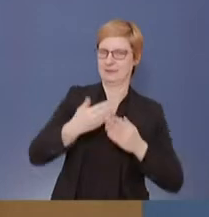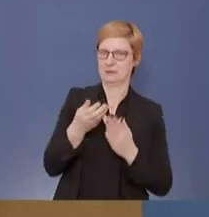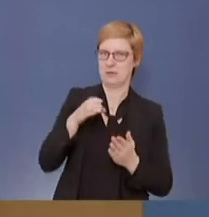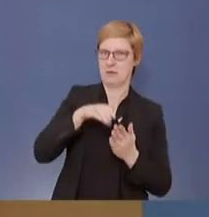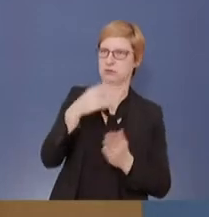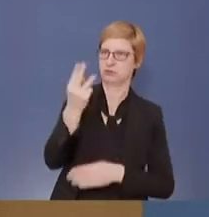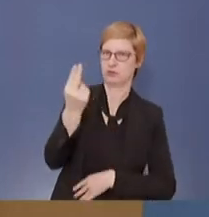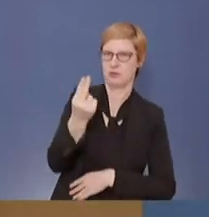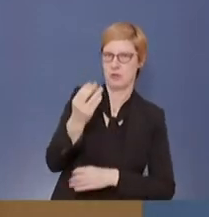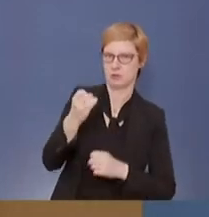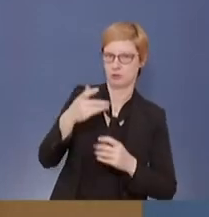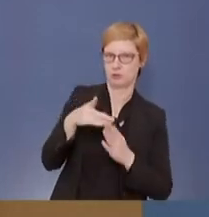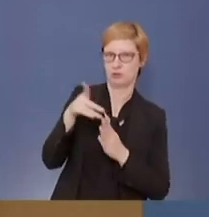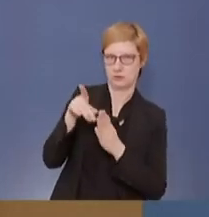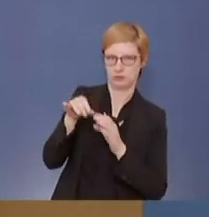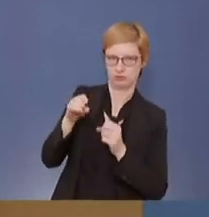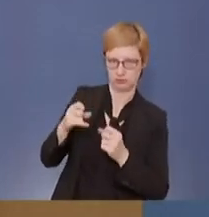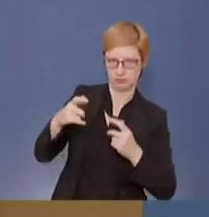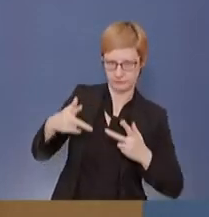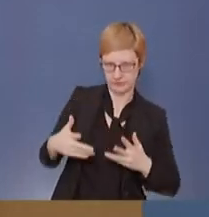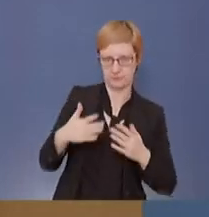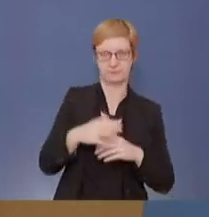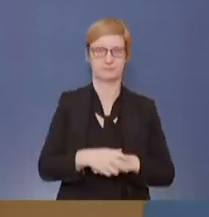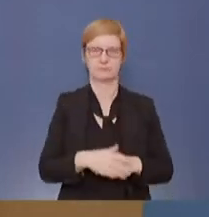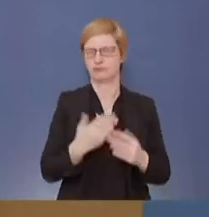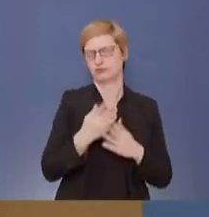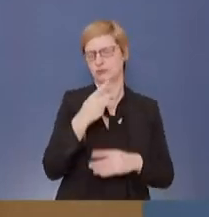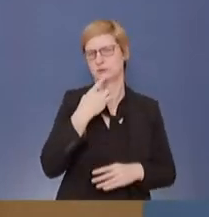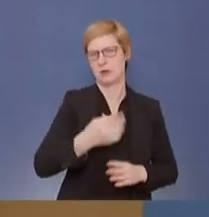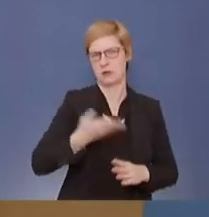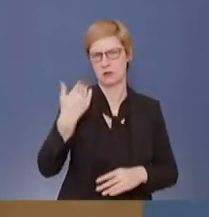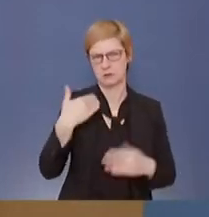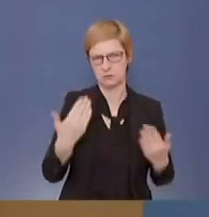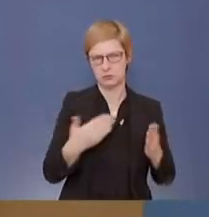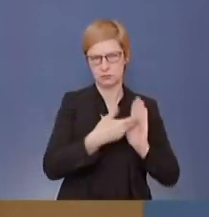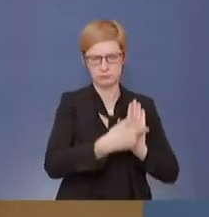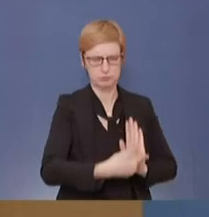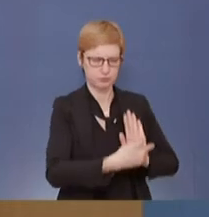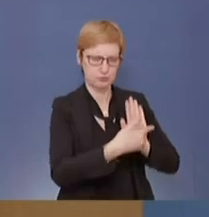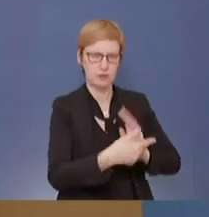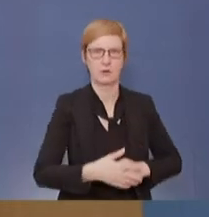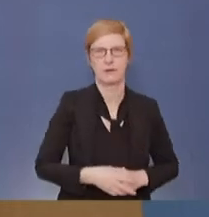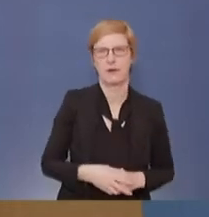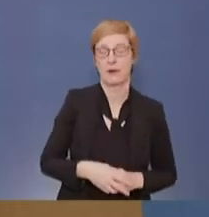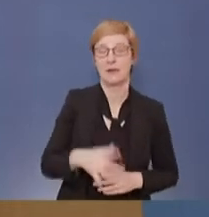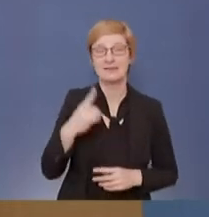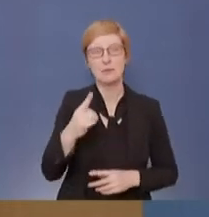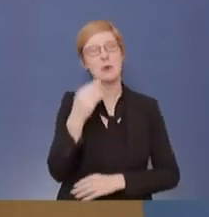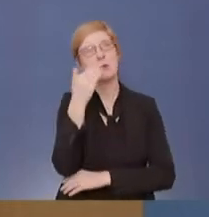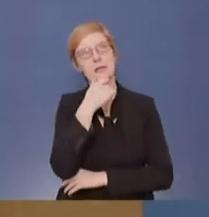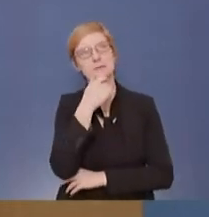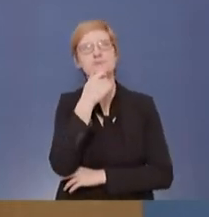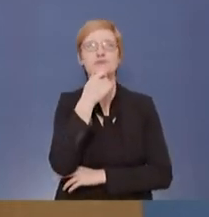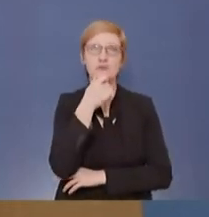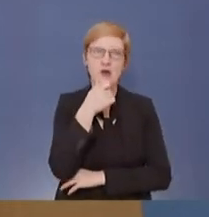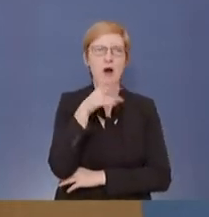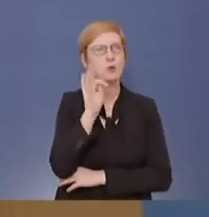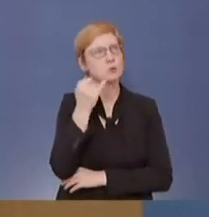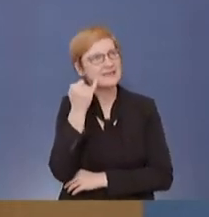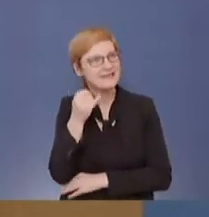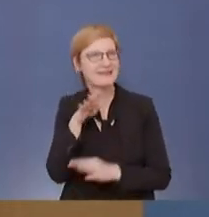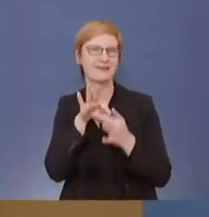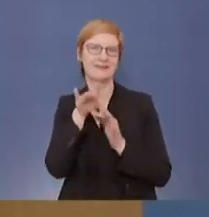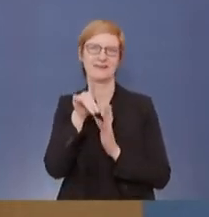für sie es eben auch nicht in Frage kommen würde, dass beispielsweise